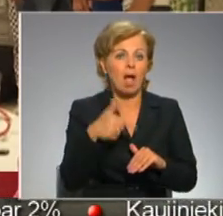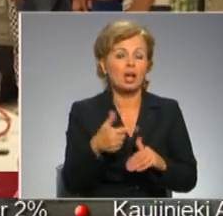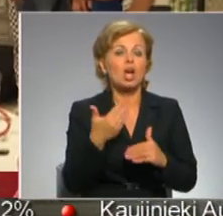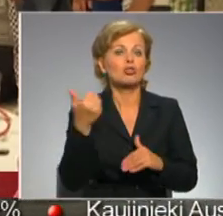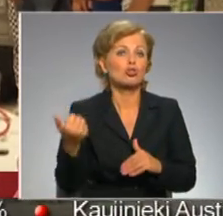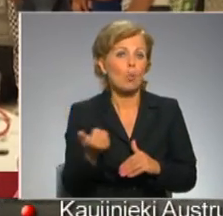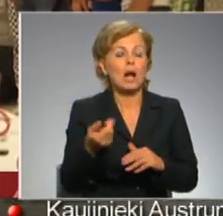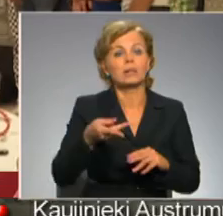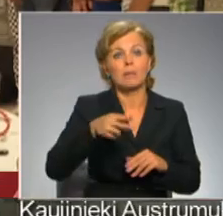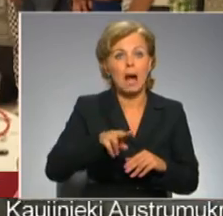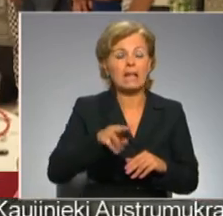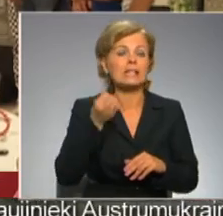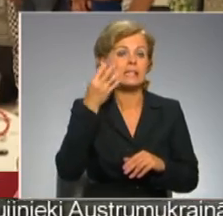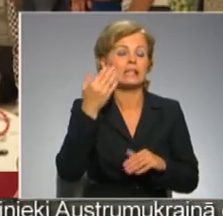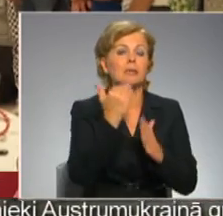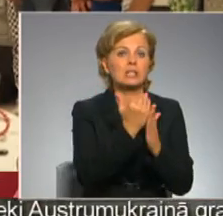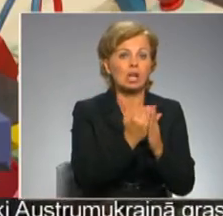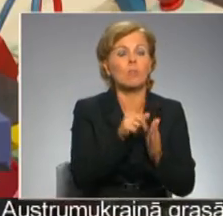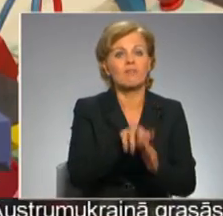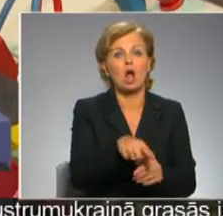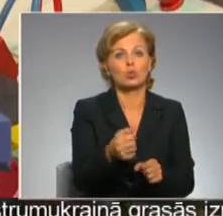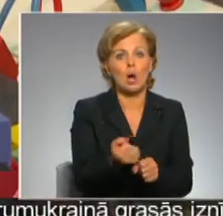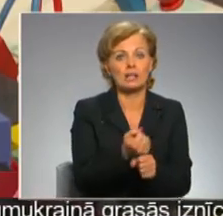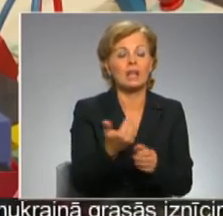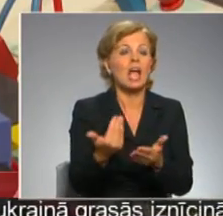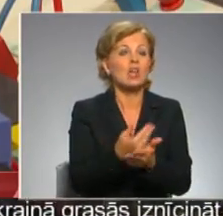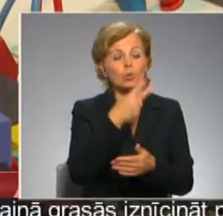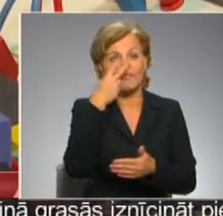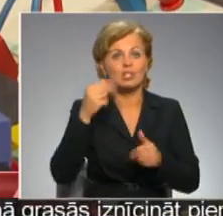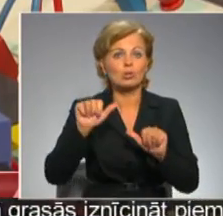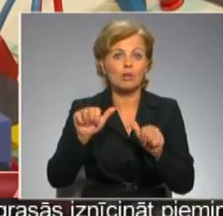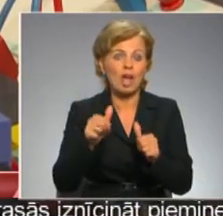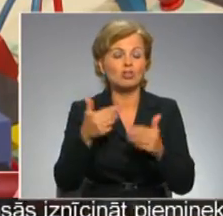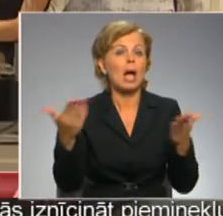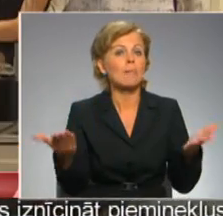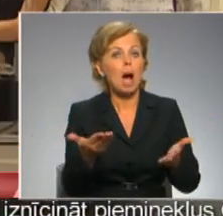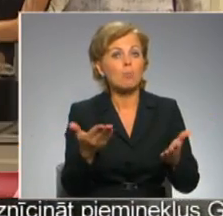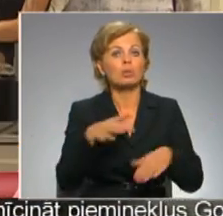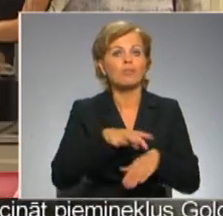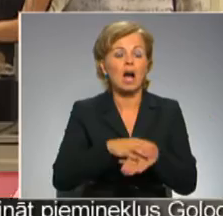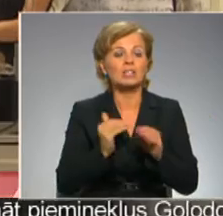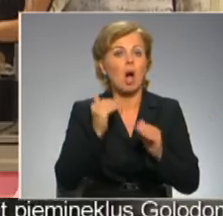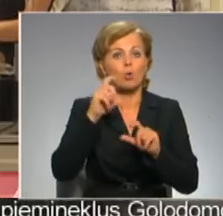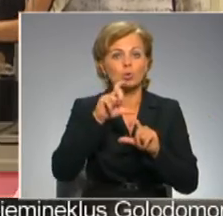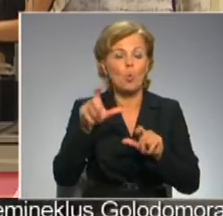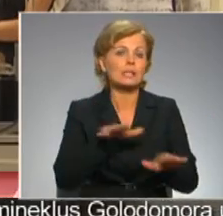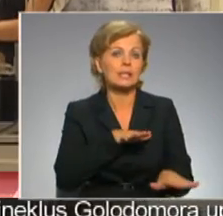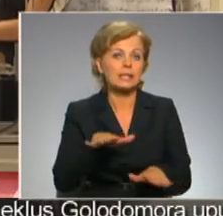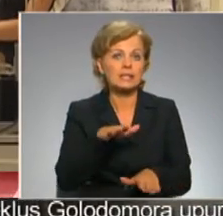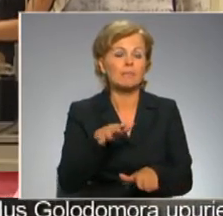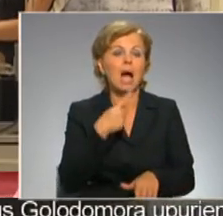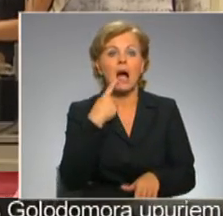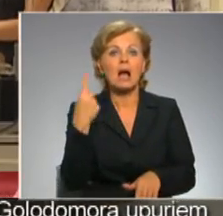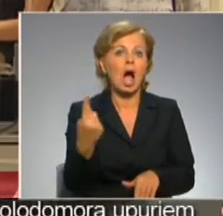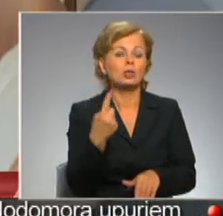šogad mainot izglītības likumu to var darīt. Jaunas vidusskolas veidošana pamudinājas arī fakts, ka augstskolas rīcībā jau gadu ir